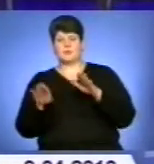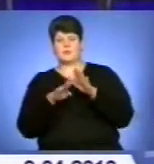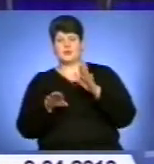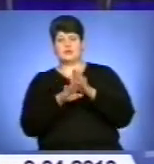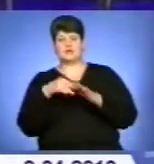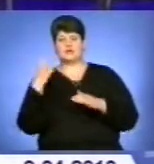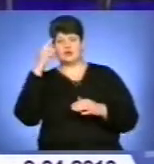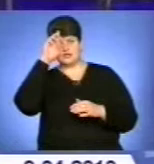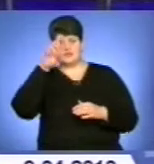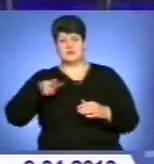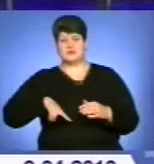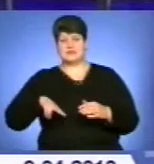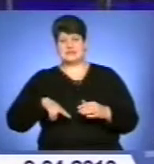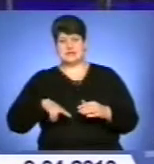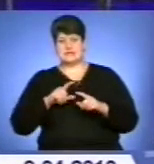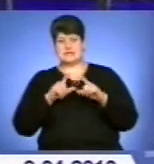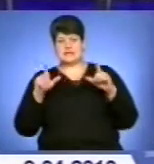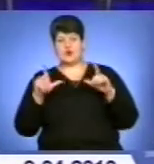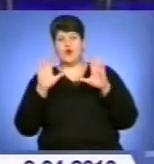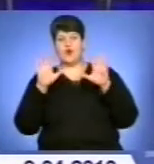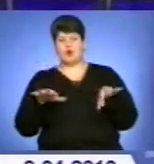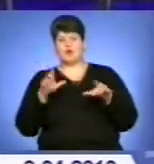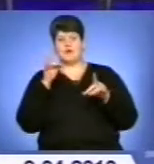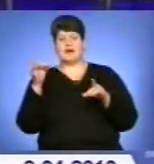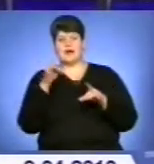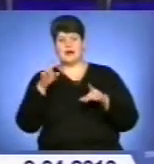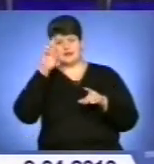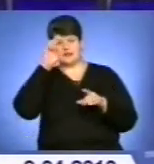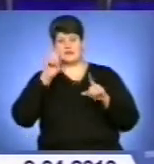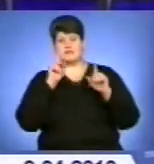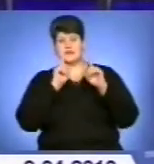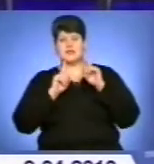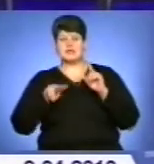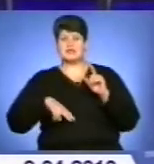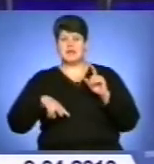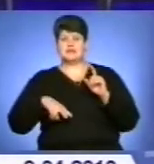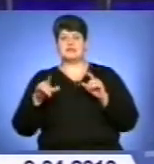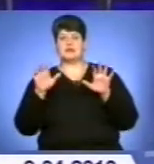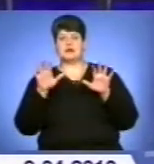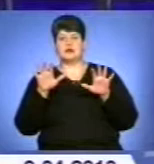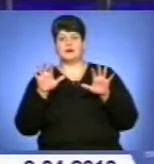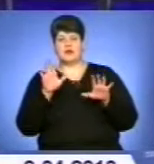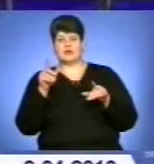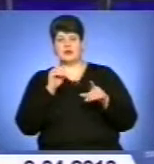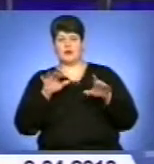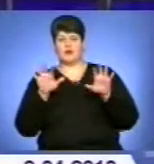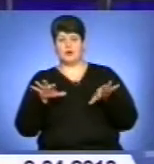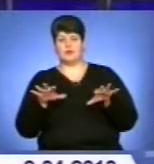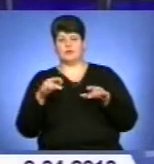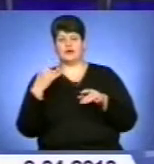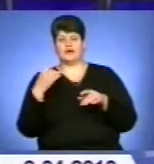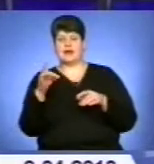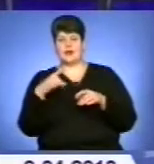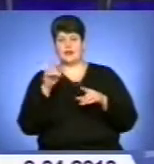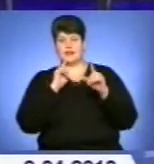обласної державної адміністрації, головами райдержадміністрації районних рад, начальниками обласних управлінь. На початку